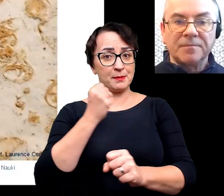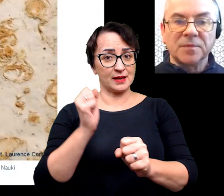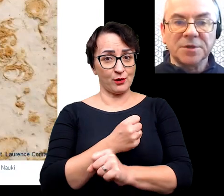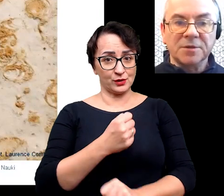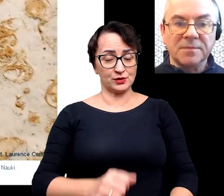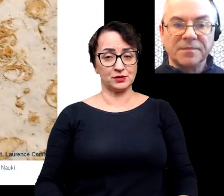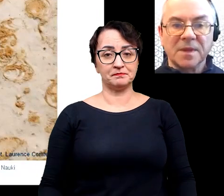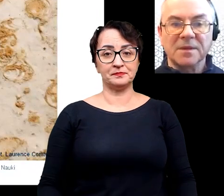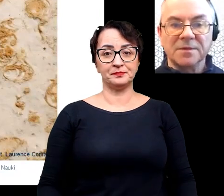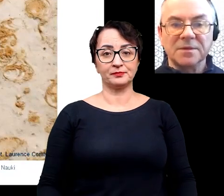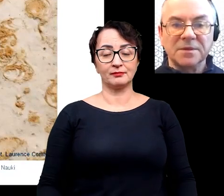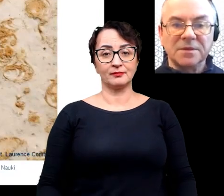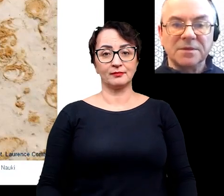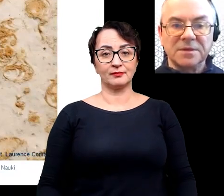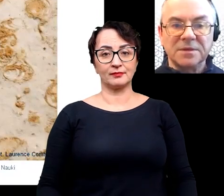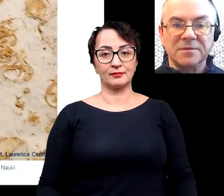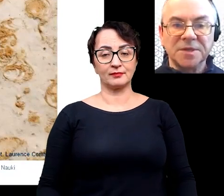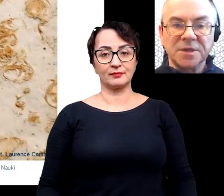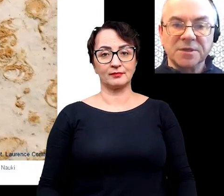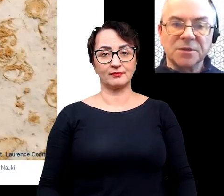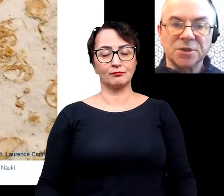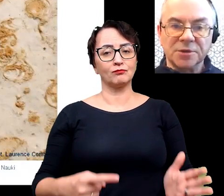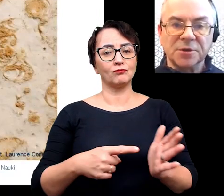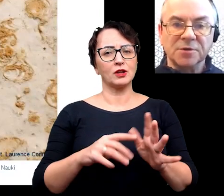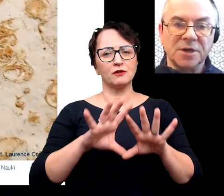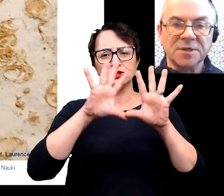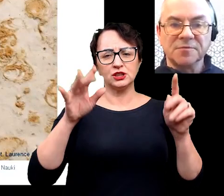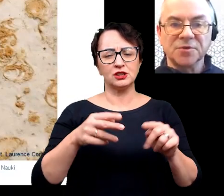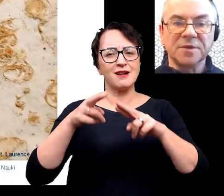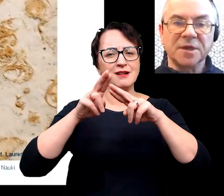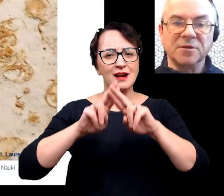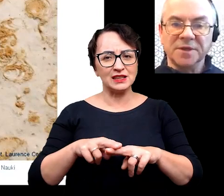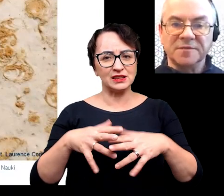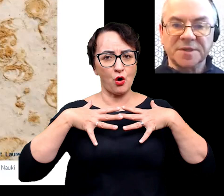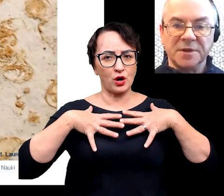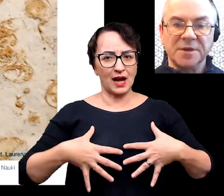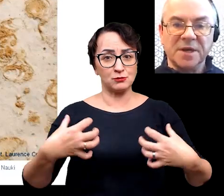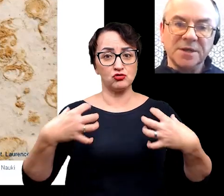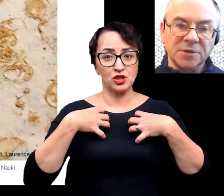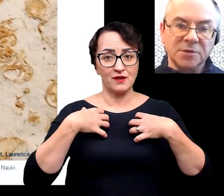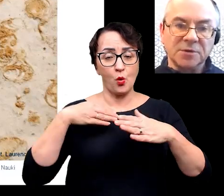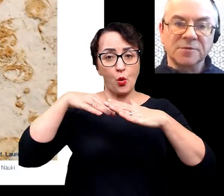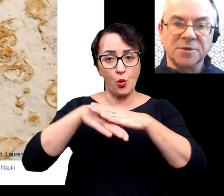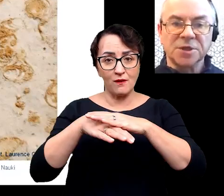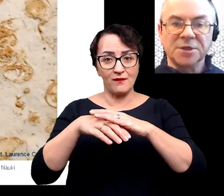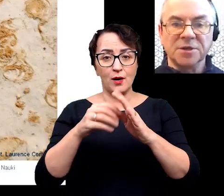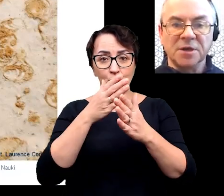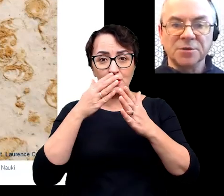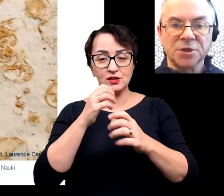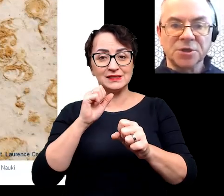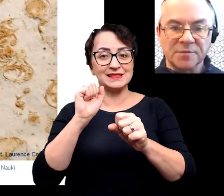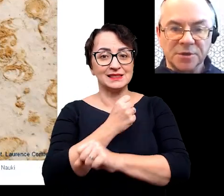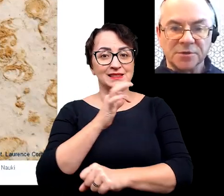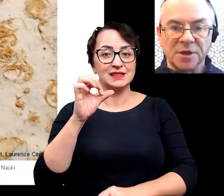Skamieniałości to są wszystkie szczątki organizmów żywych zachowanych w skale, ale nie tylko, również